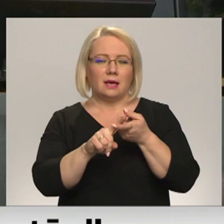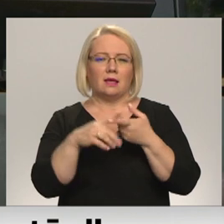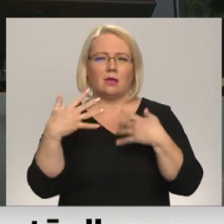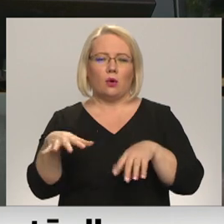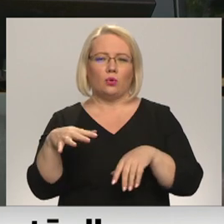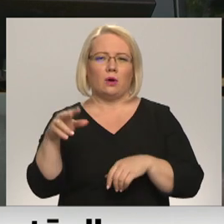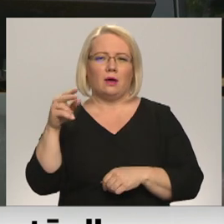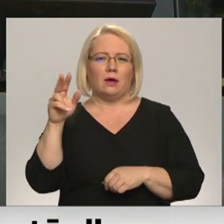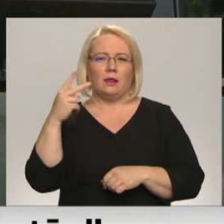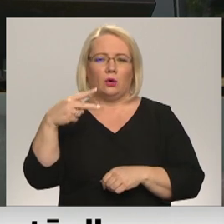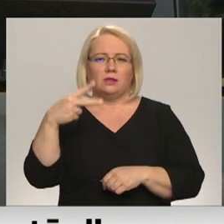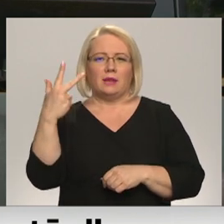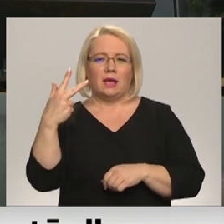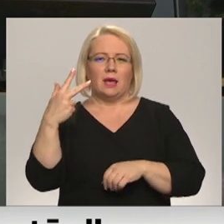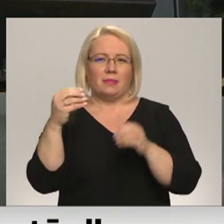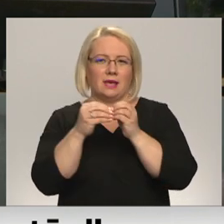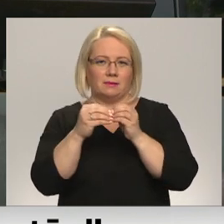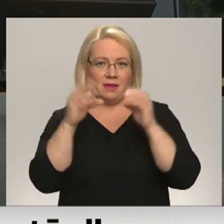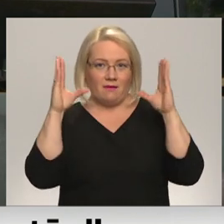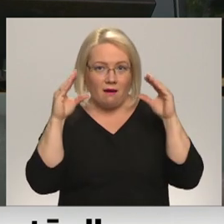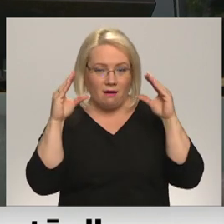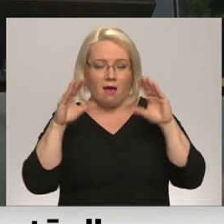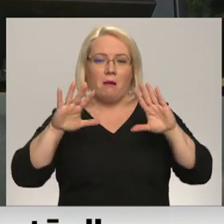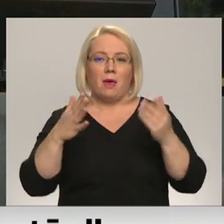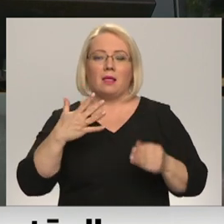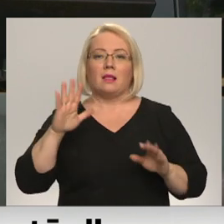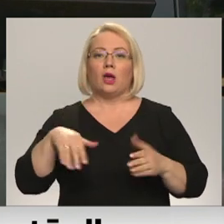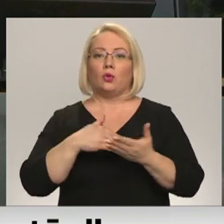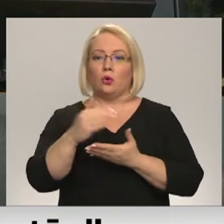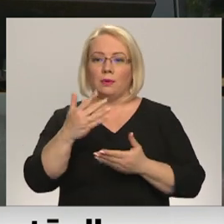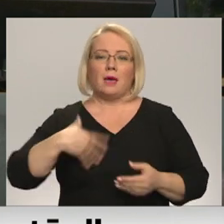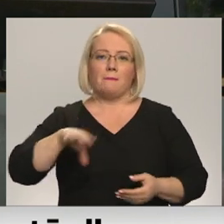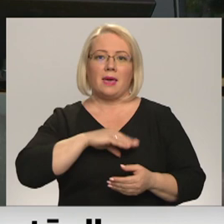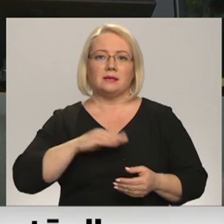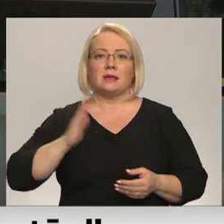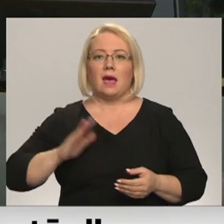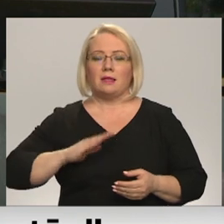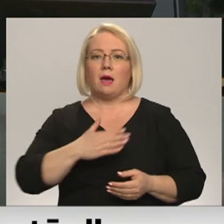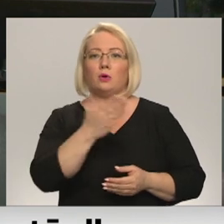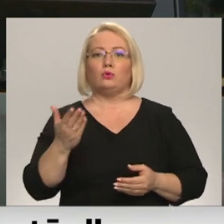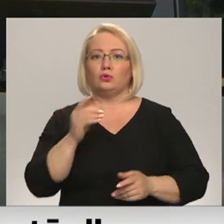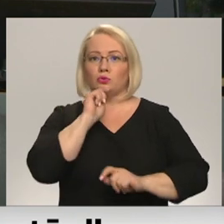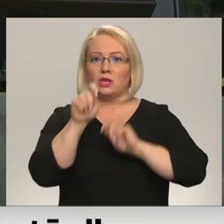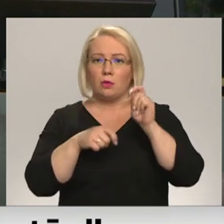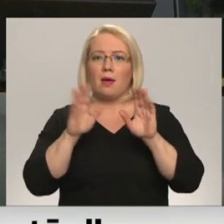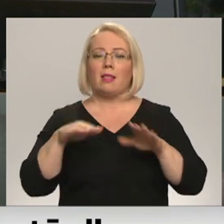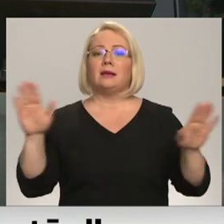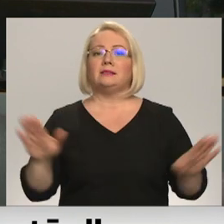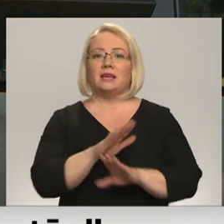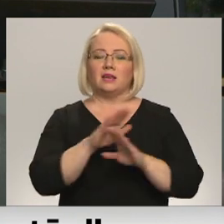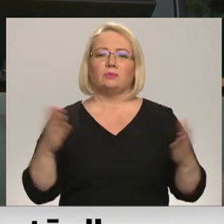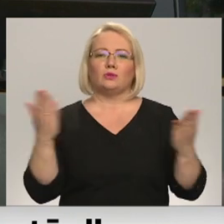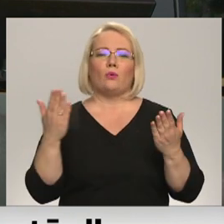23.10. Bet lai mēs turpinātu, mēs jau projām gaidām jūsu ziedojumus. Lai mums ir dziesmas, ko